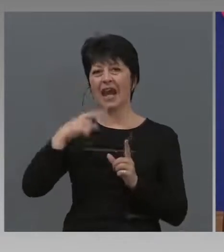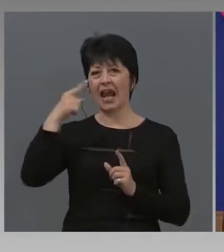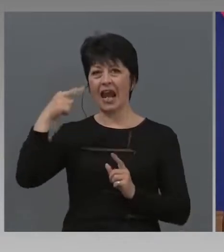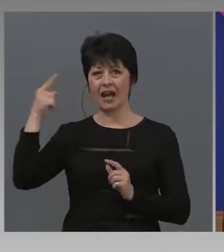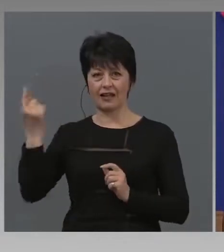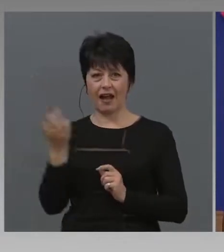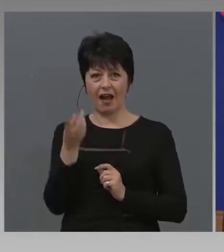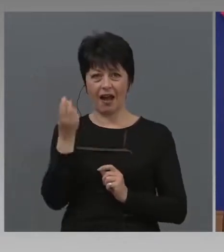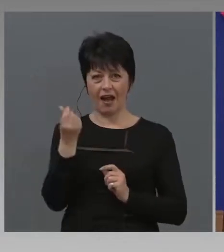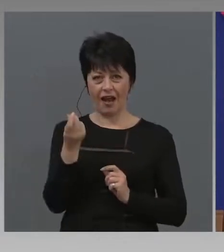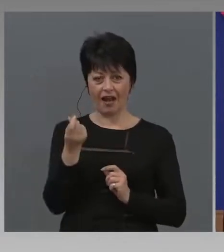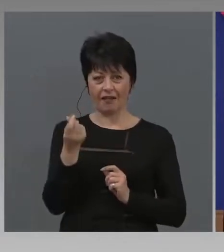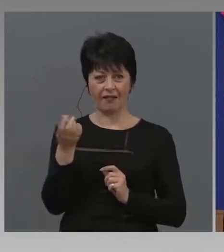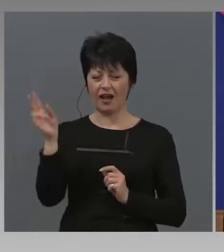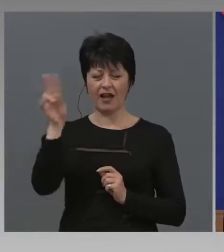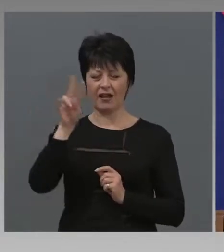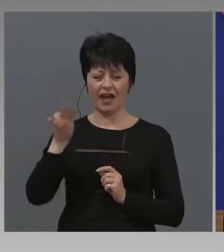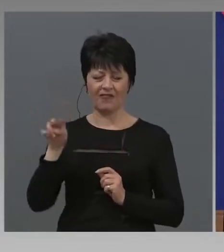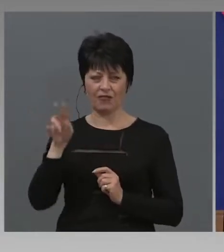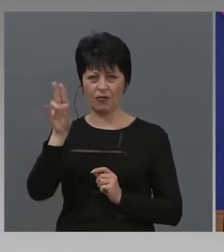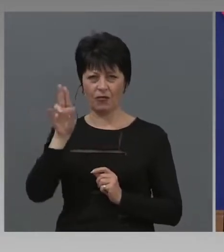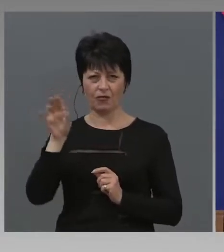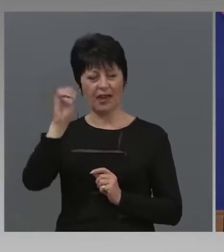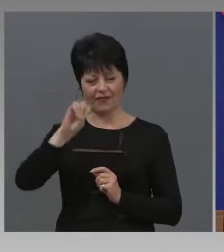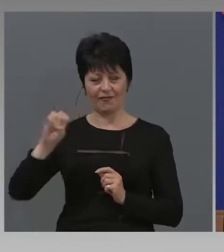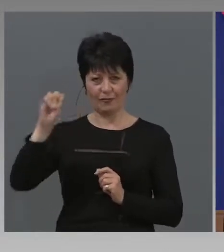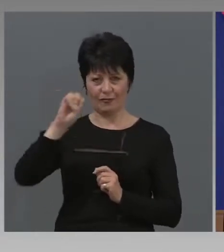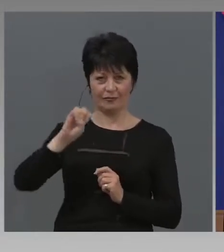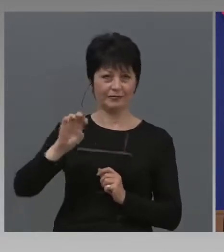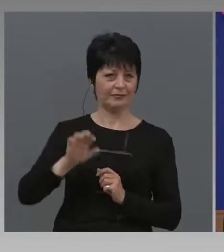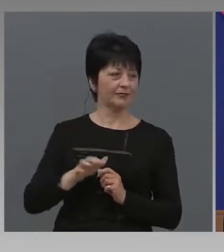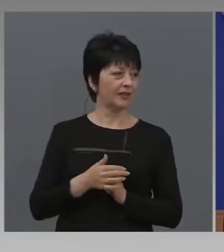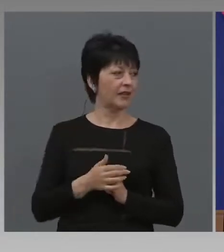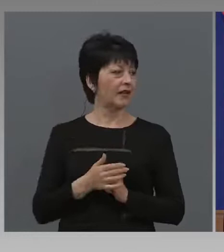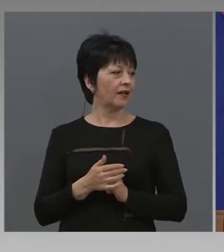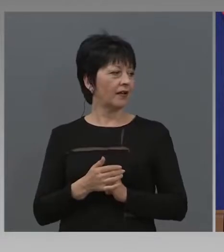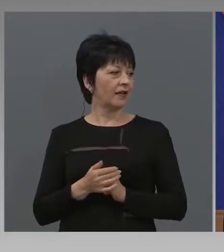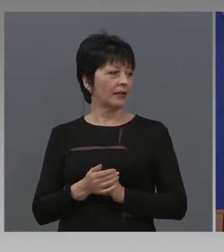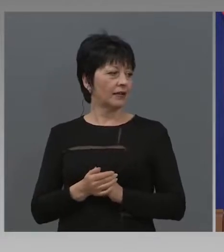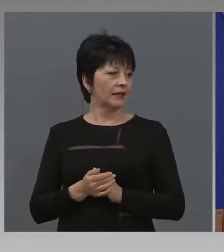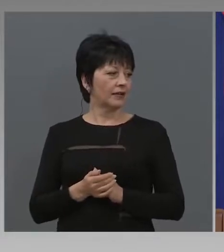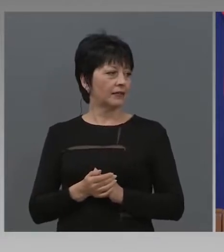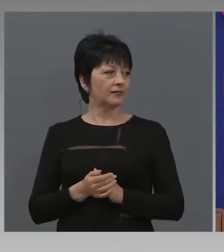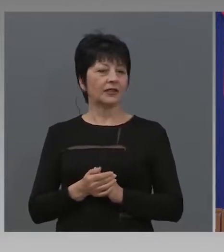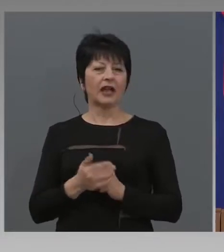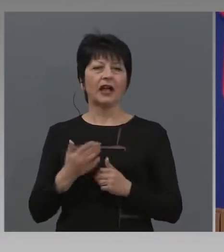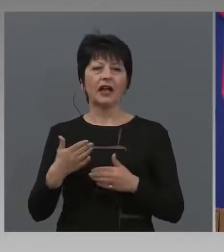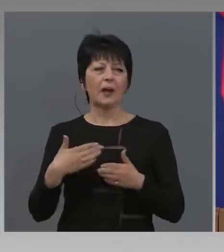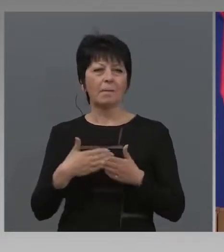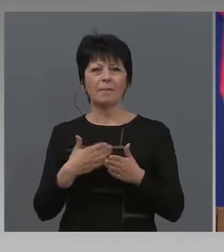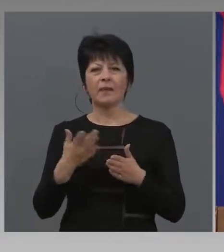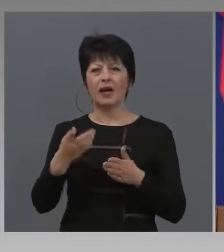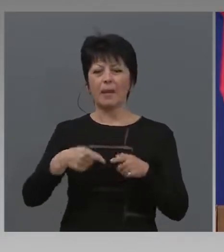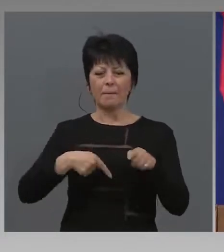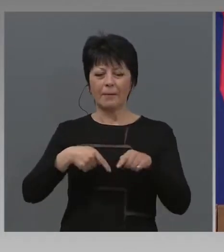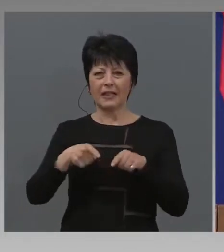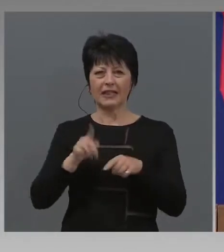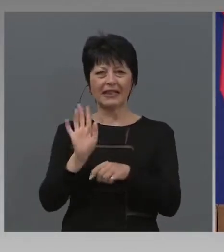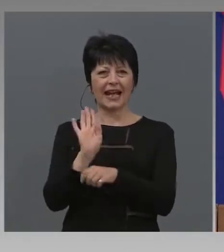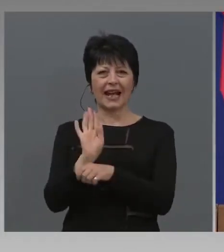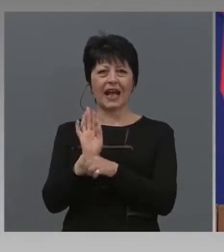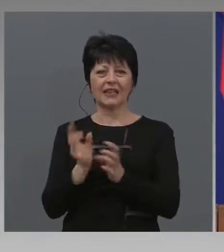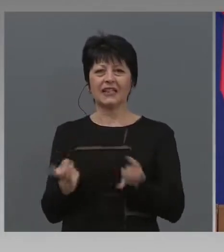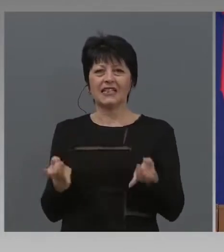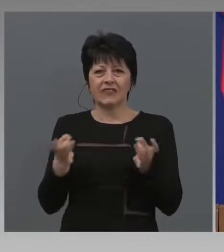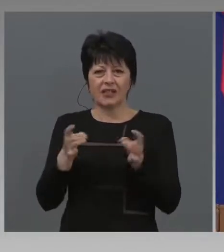540 милиарда евро е съответно към пътната карта за възстановяване, която